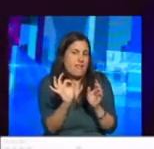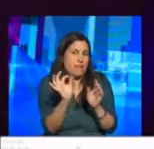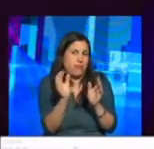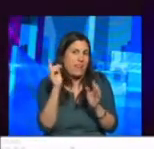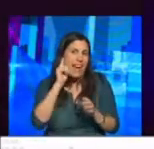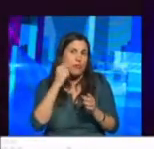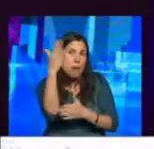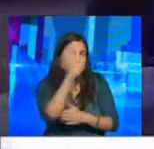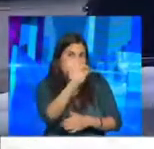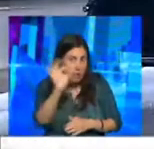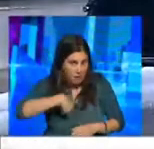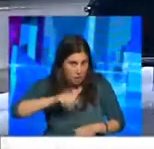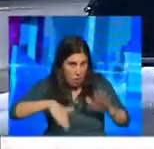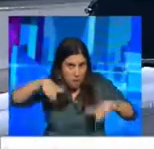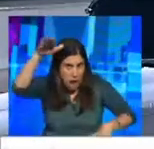אנחנו נמצאים בפערים אולם?